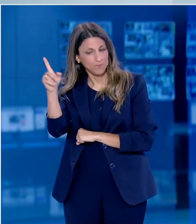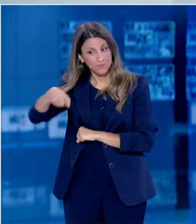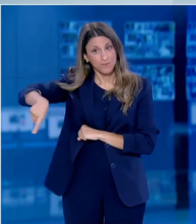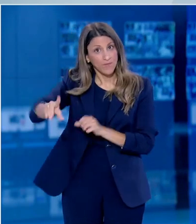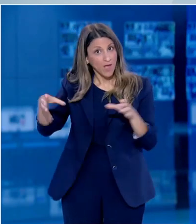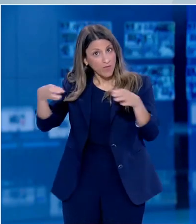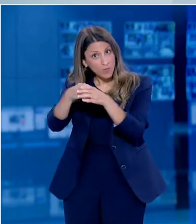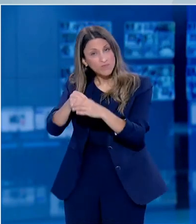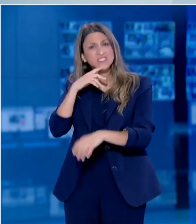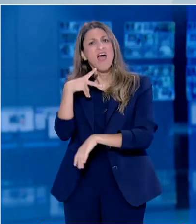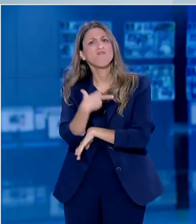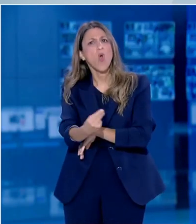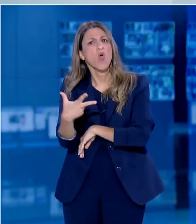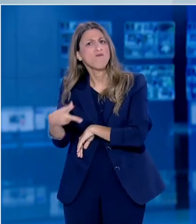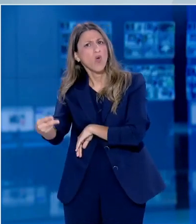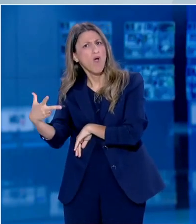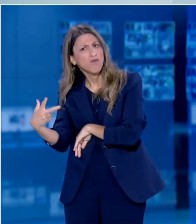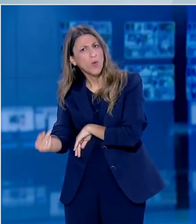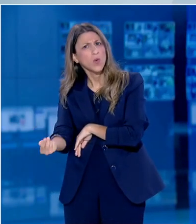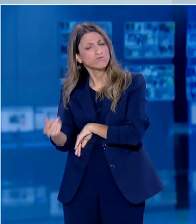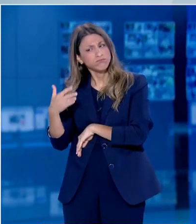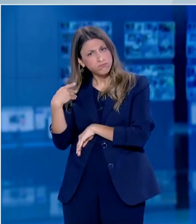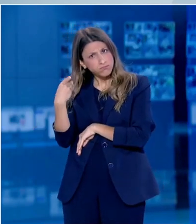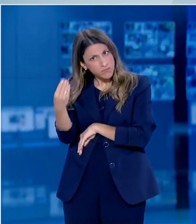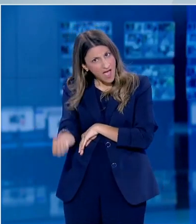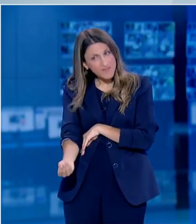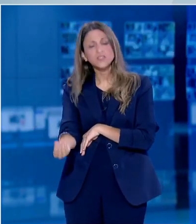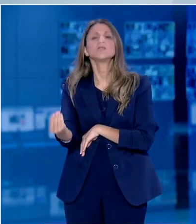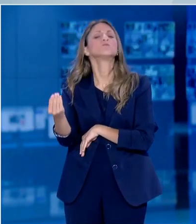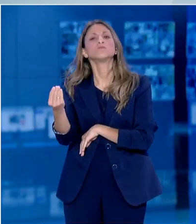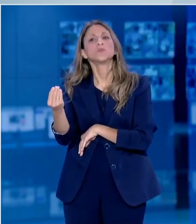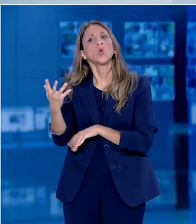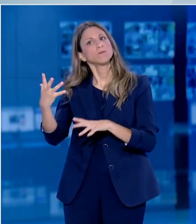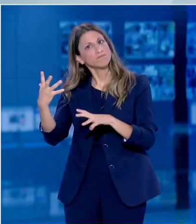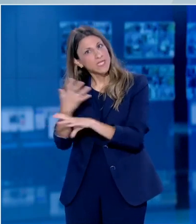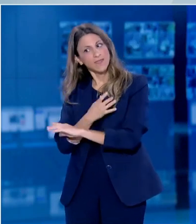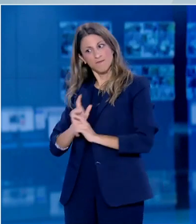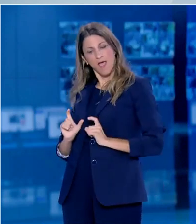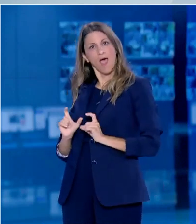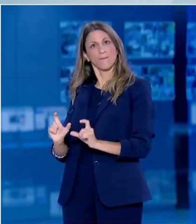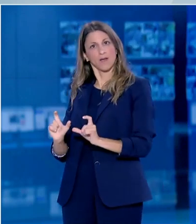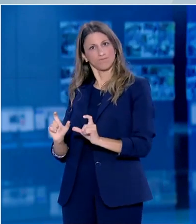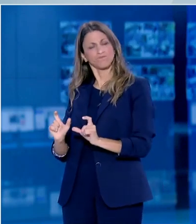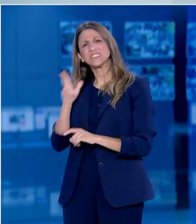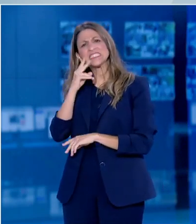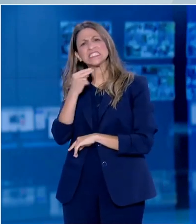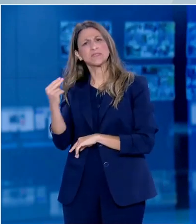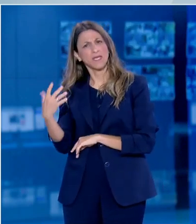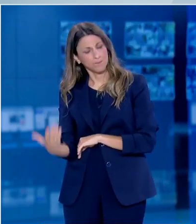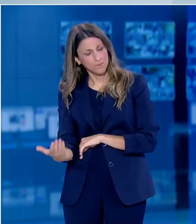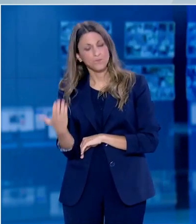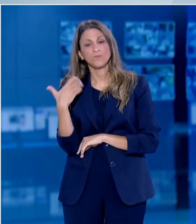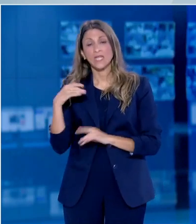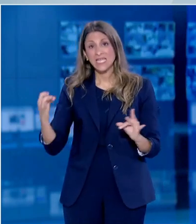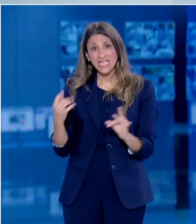διαφορετικές δόσεις του εμβολίου οι οποίες έδειξαν δοσοεξαρτώμενη απάντηση σχετικά με τα αντισώματα. Τι σημαίνει αυτό? Σημαίνει πως